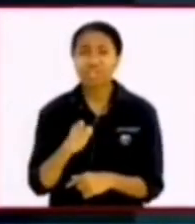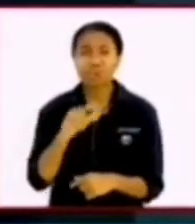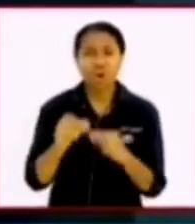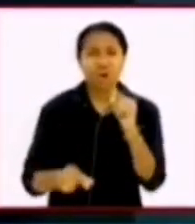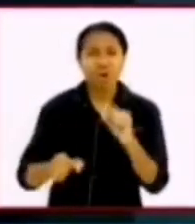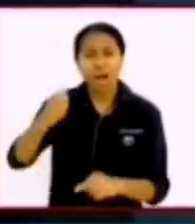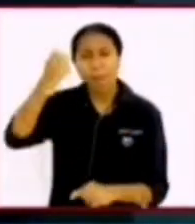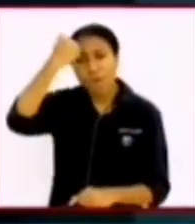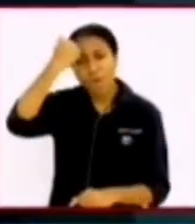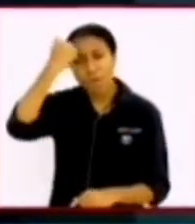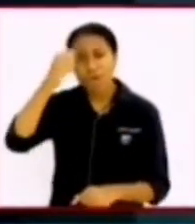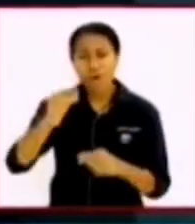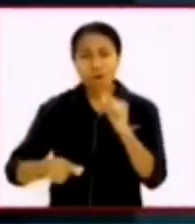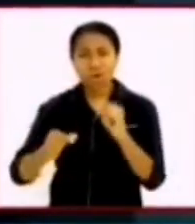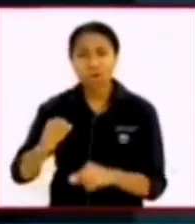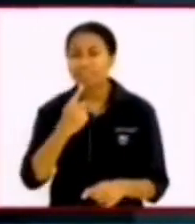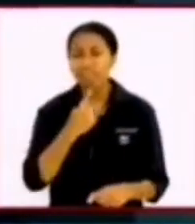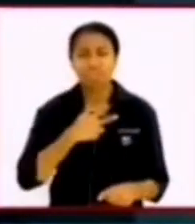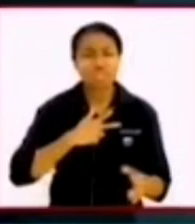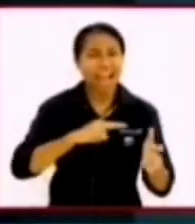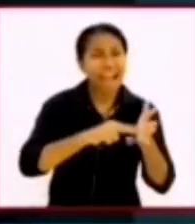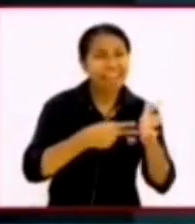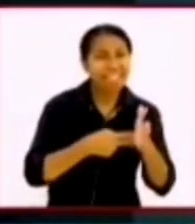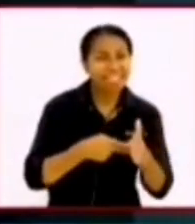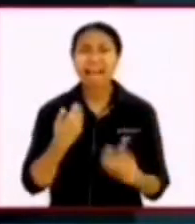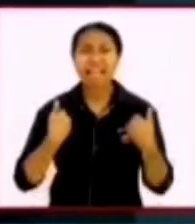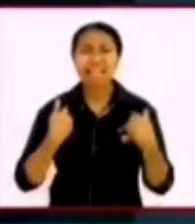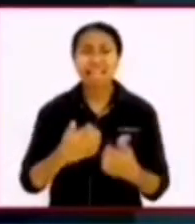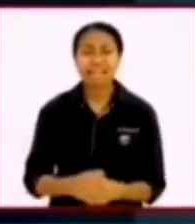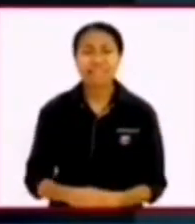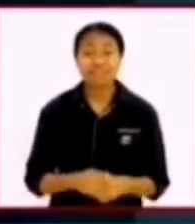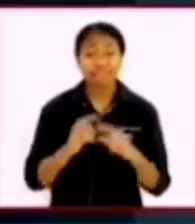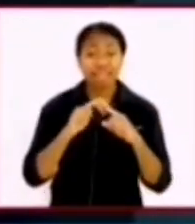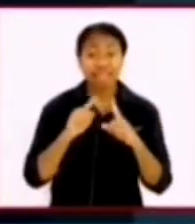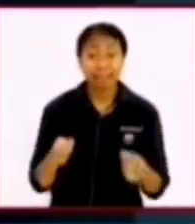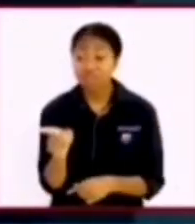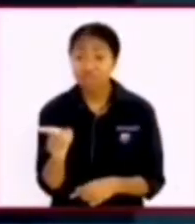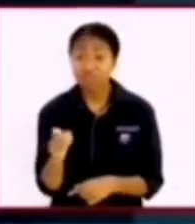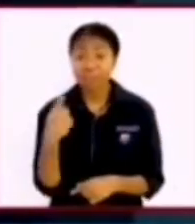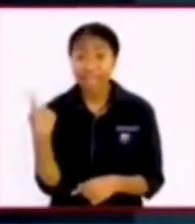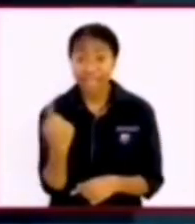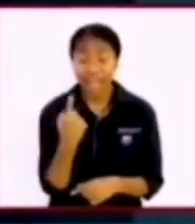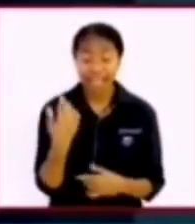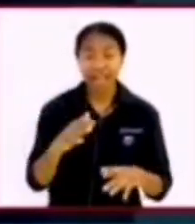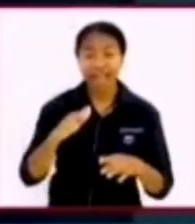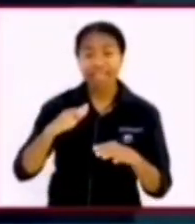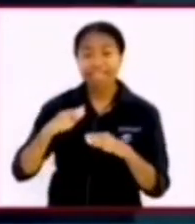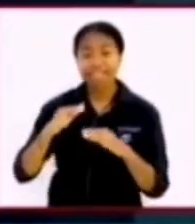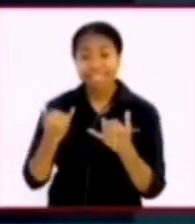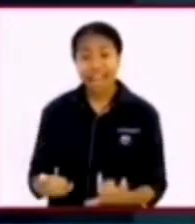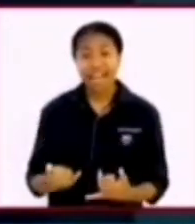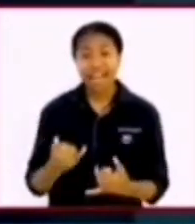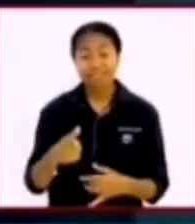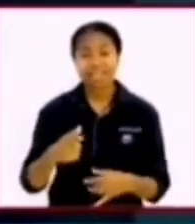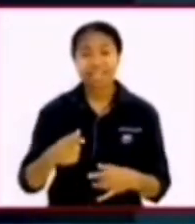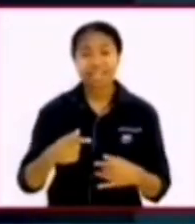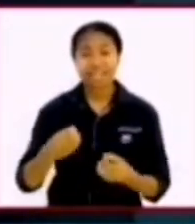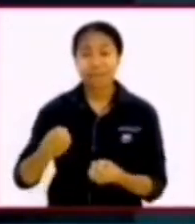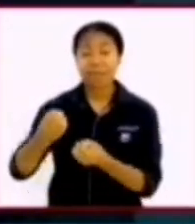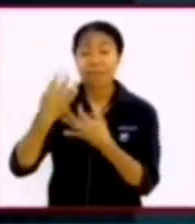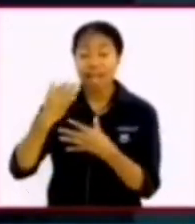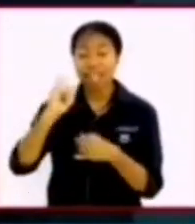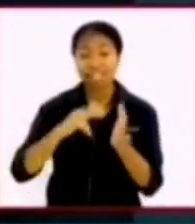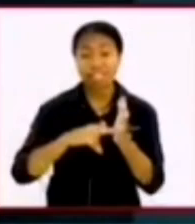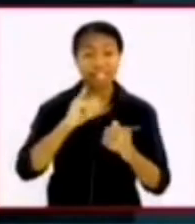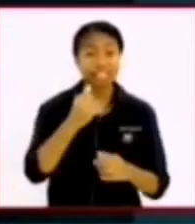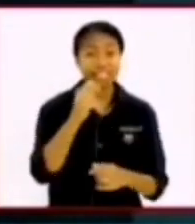orang-orang tak berarti di mata orang Yahudi kebanyakan tapi justru mereka lah yang pada akhirnya menjadi pemberita-pemberita Injil